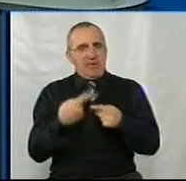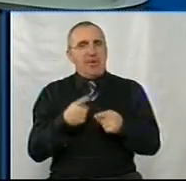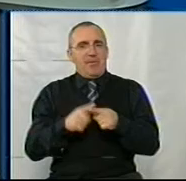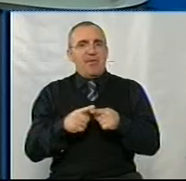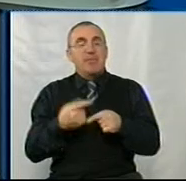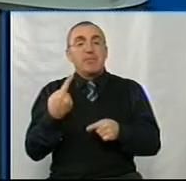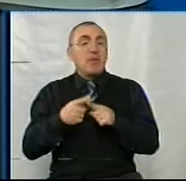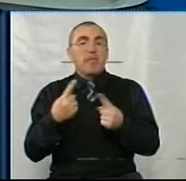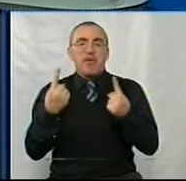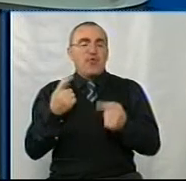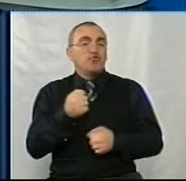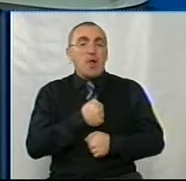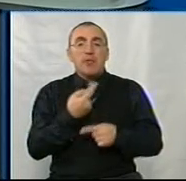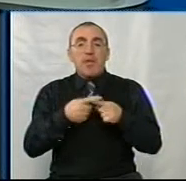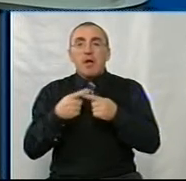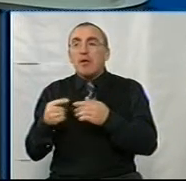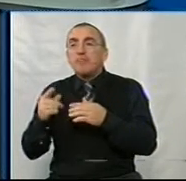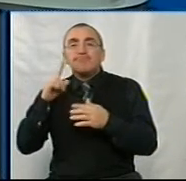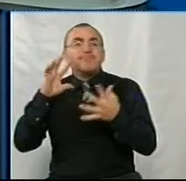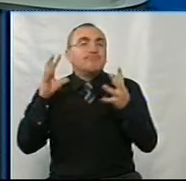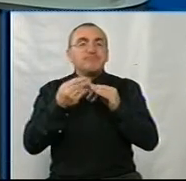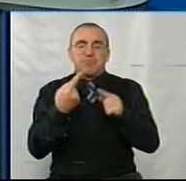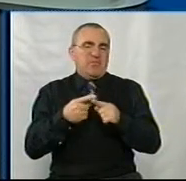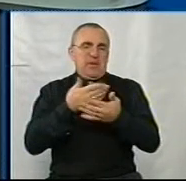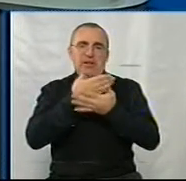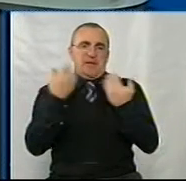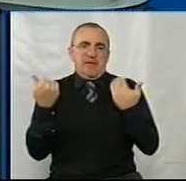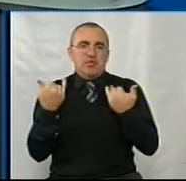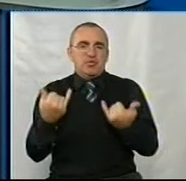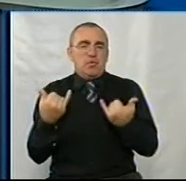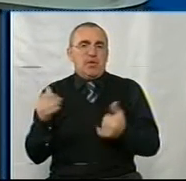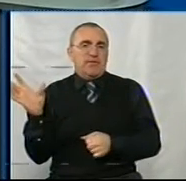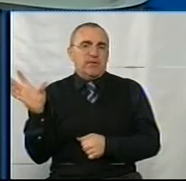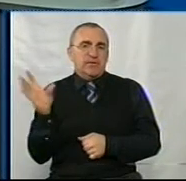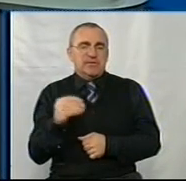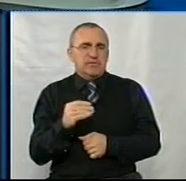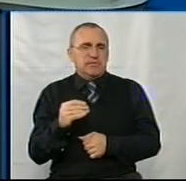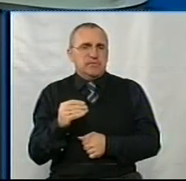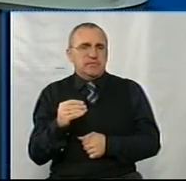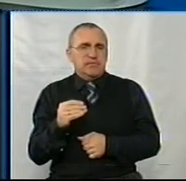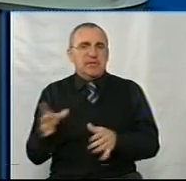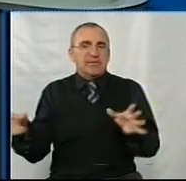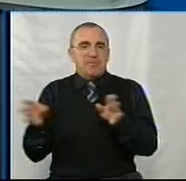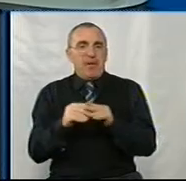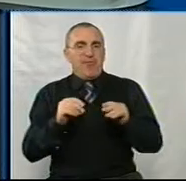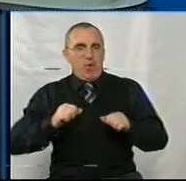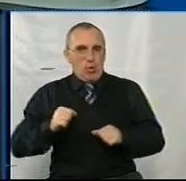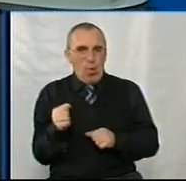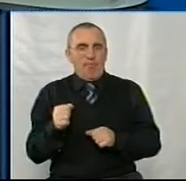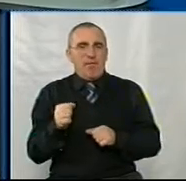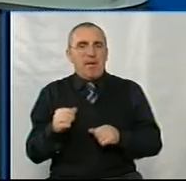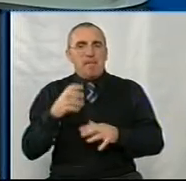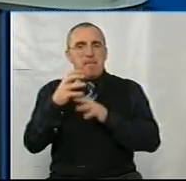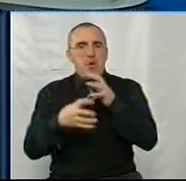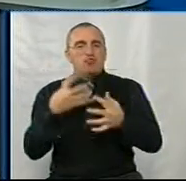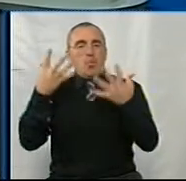При великий жаль, сьогодні таких даних в мене немає. Ну, а у нас сьогодні все світове співтовариство відзначає міжнародний